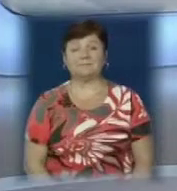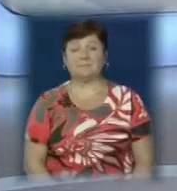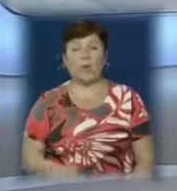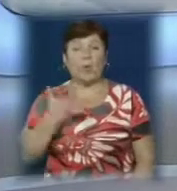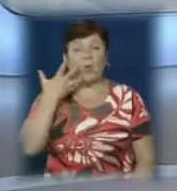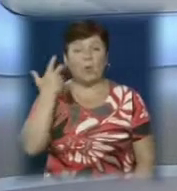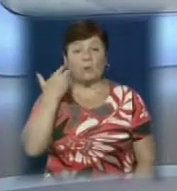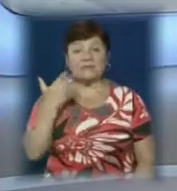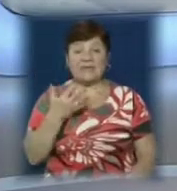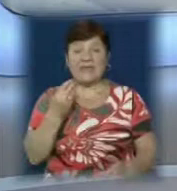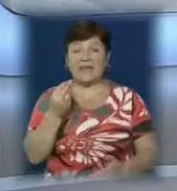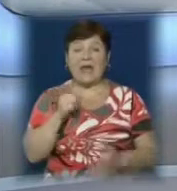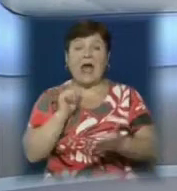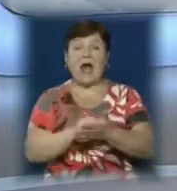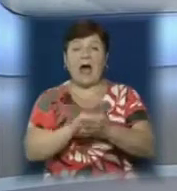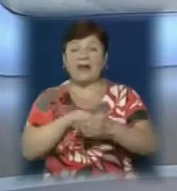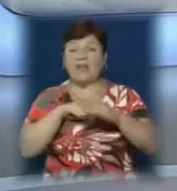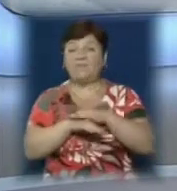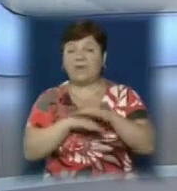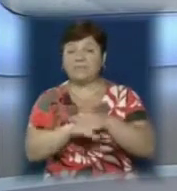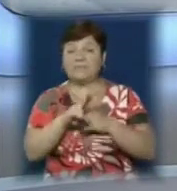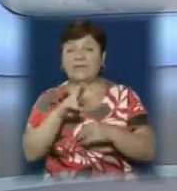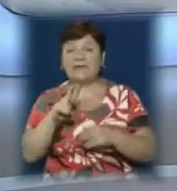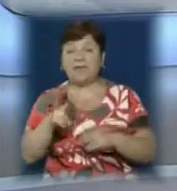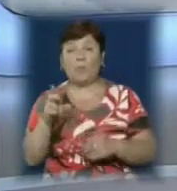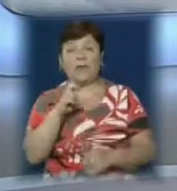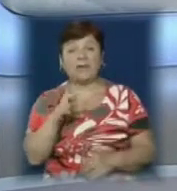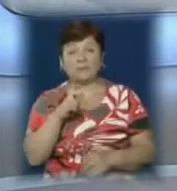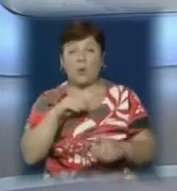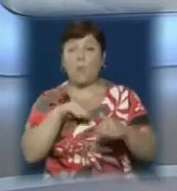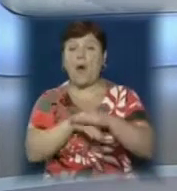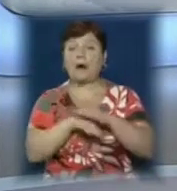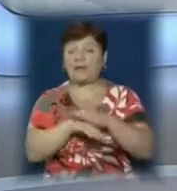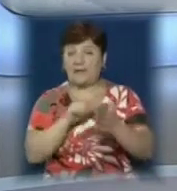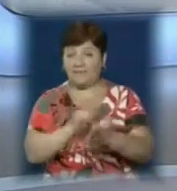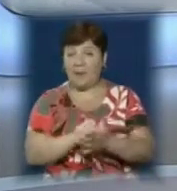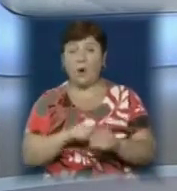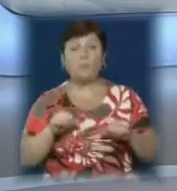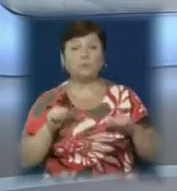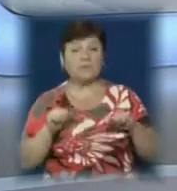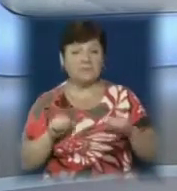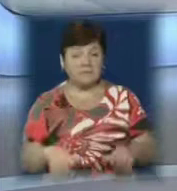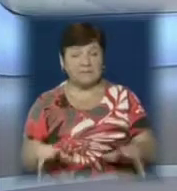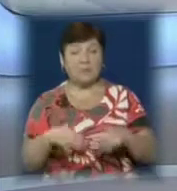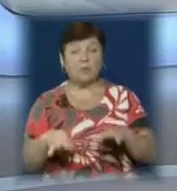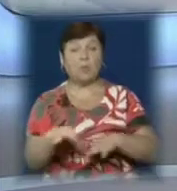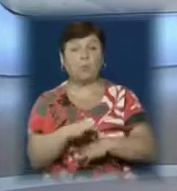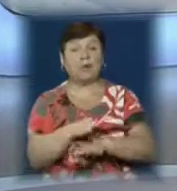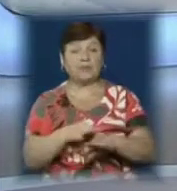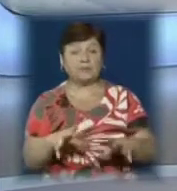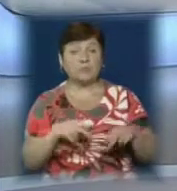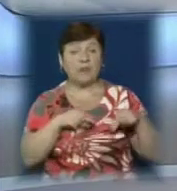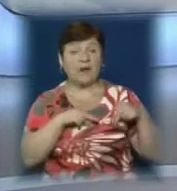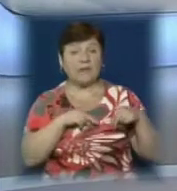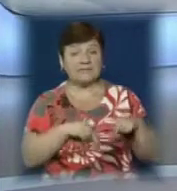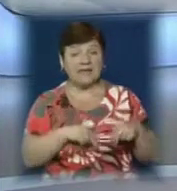Угорські архіваріуси відновили документи, які зберігаються у Берегівському архіві. Це стало можливим завдяки спільному проєкту співпраці,